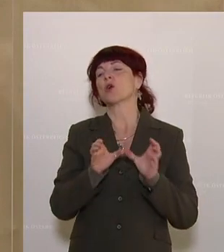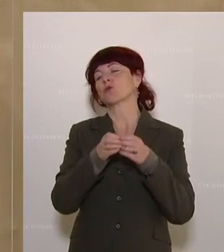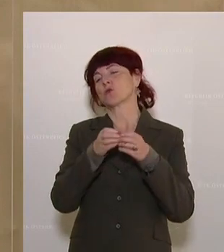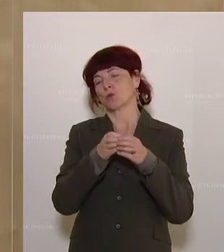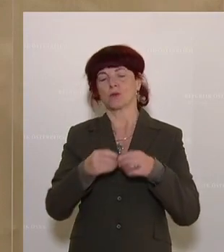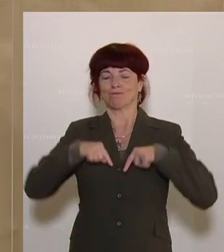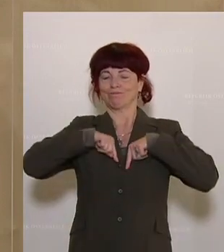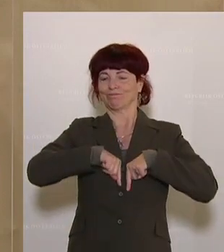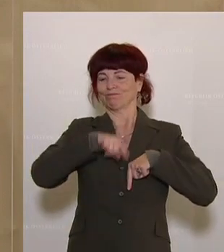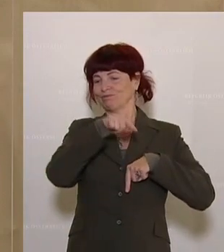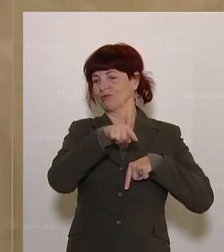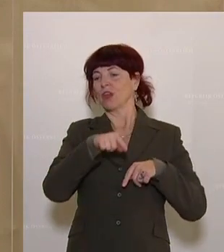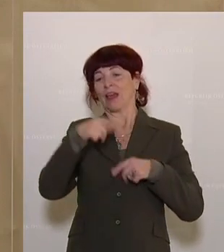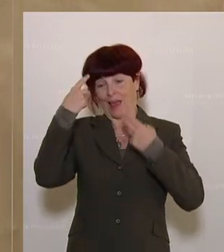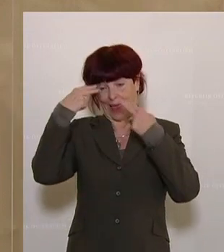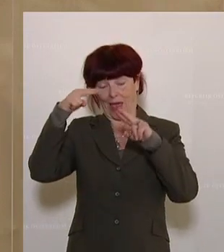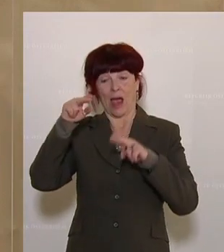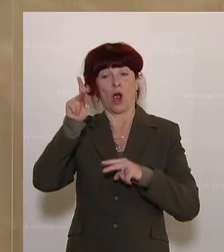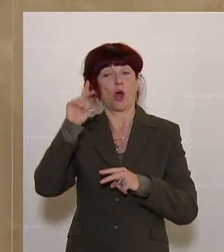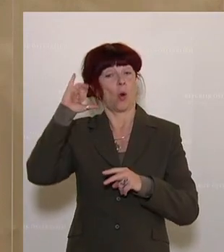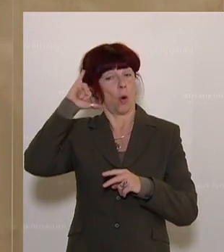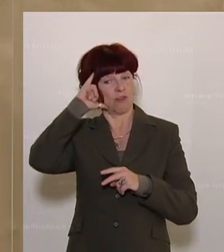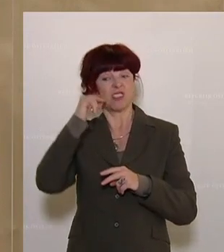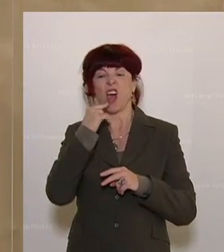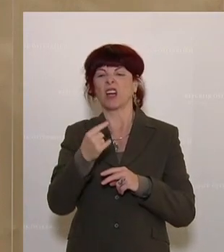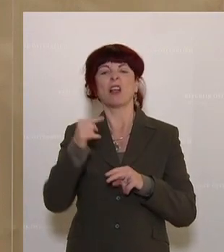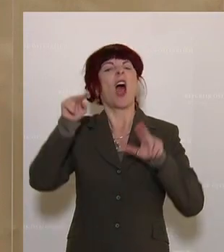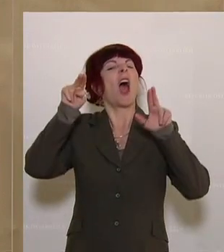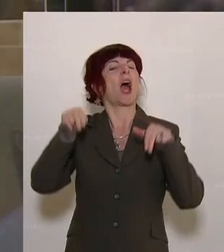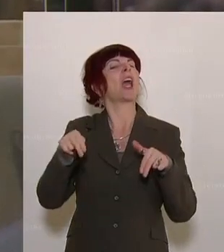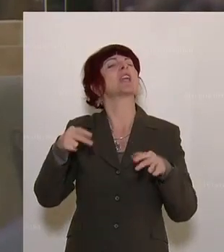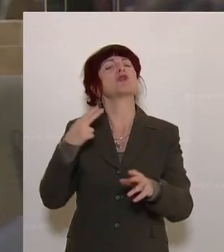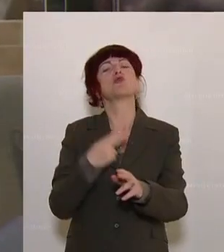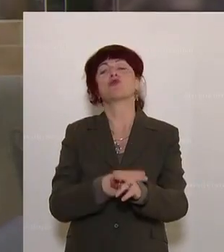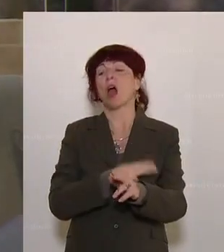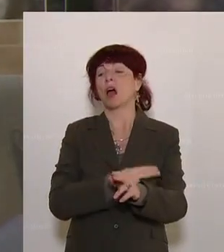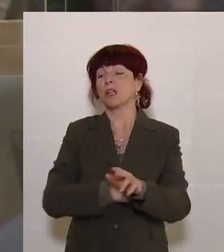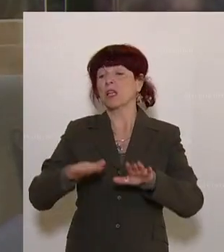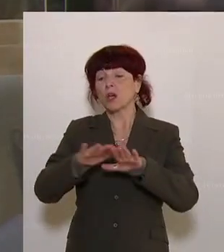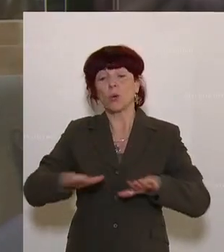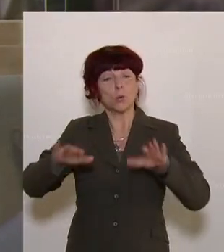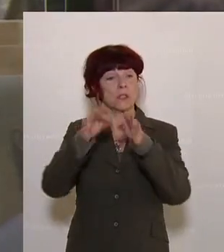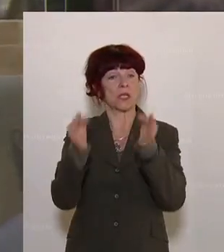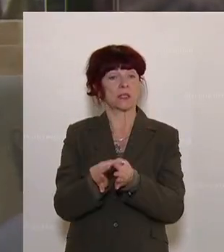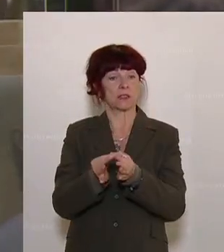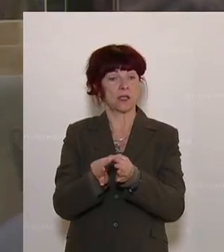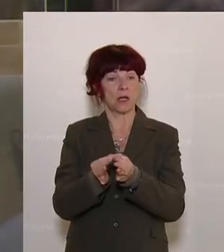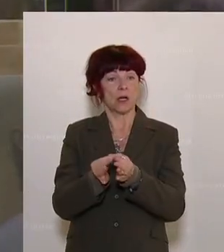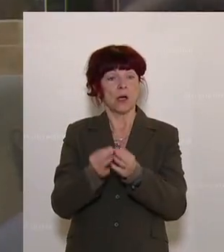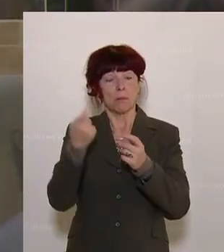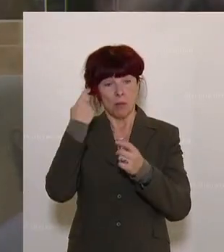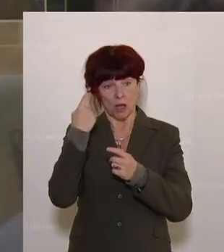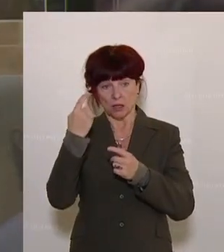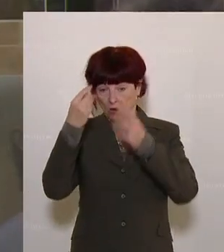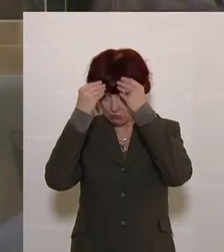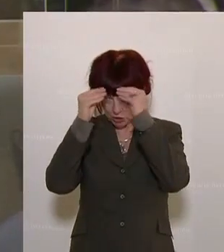geht hier um rechtsstaatliche Grundsätze, um den Vertrauensschutz. Das heißt,